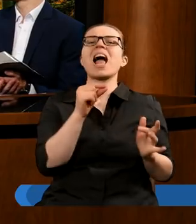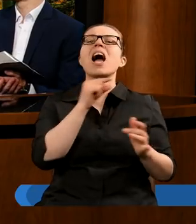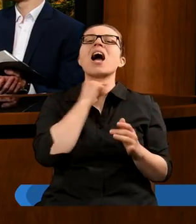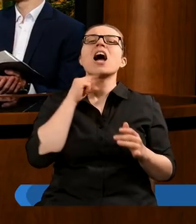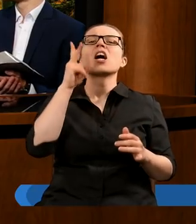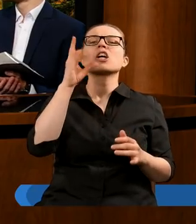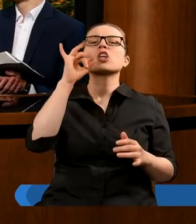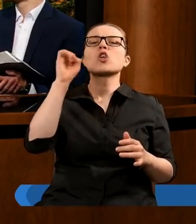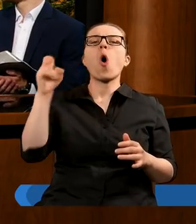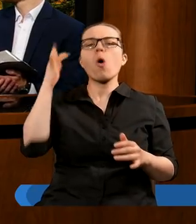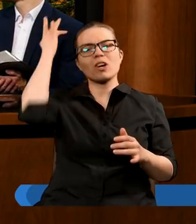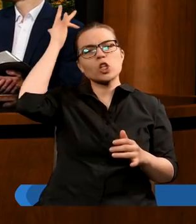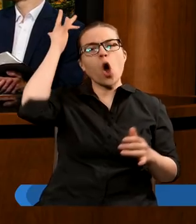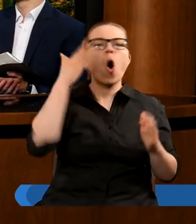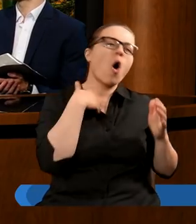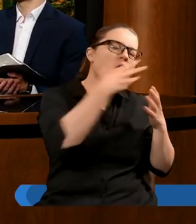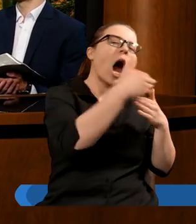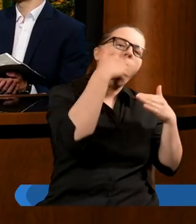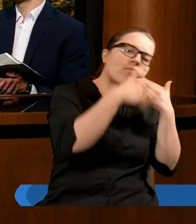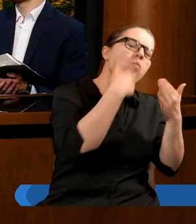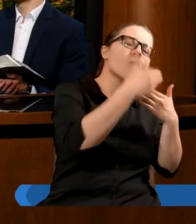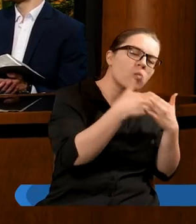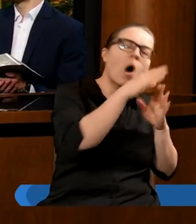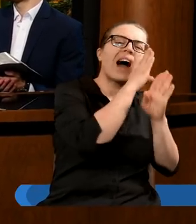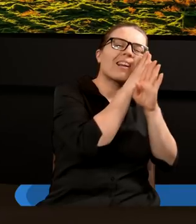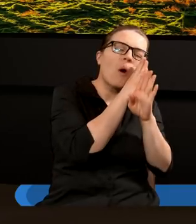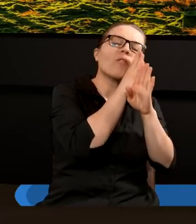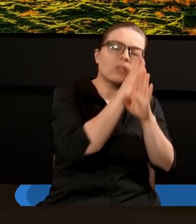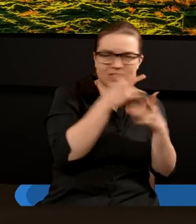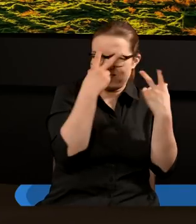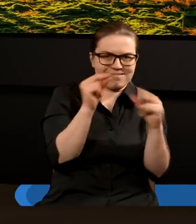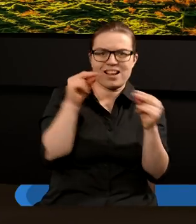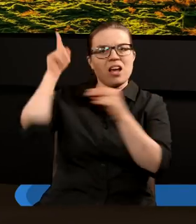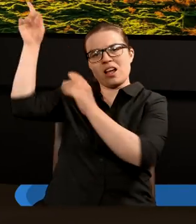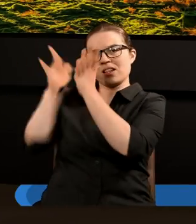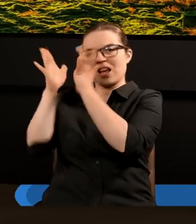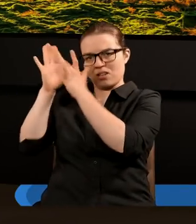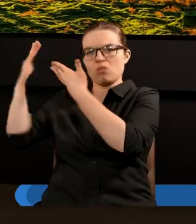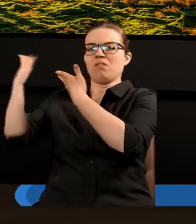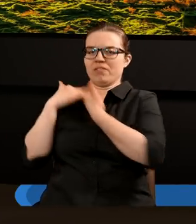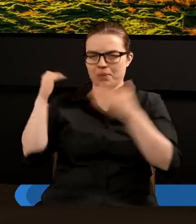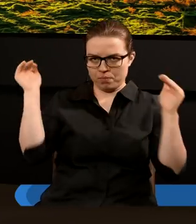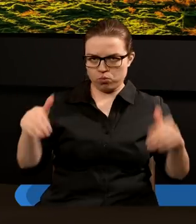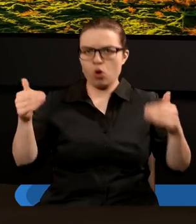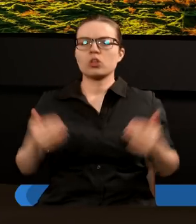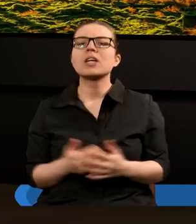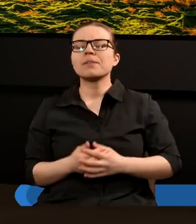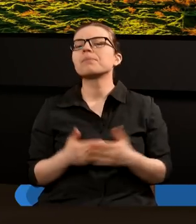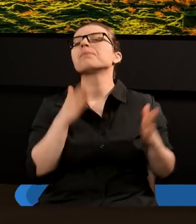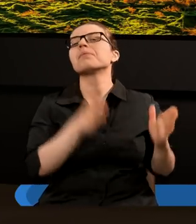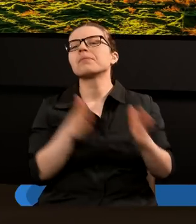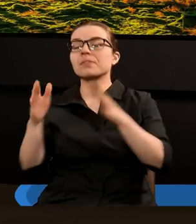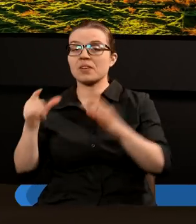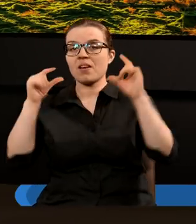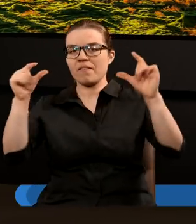naszymi słabościami. I tylko On może nam je wybaczyć. Mamy jeszcze tutaj w tym początkowym fragmencie